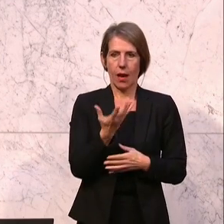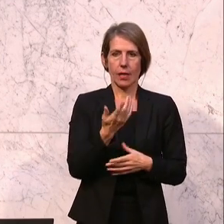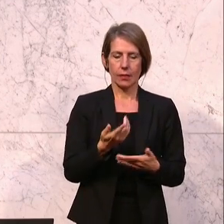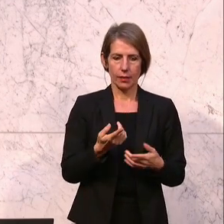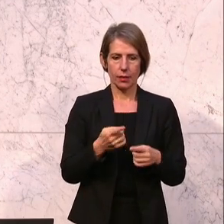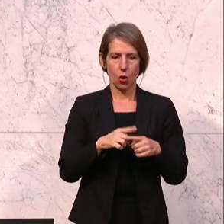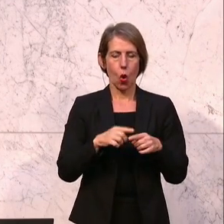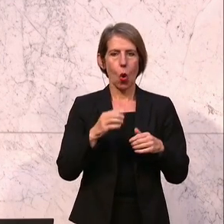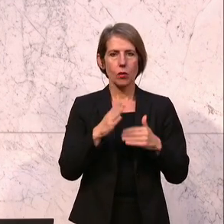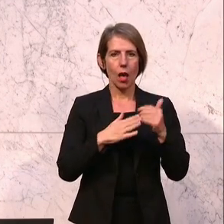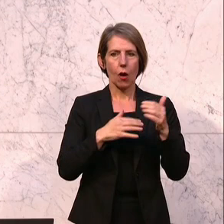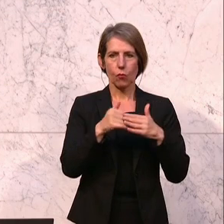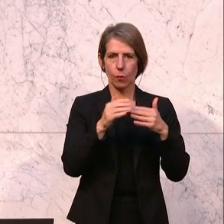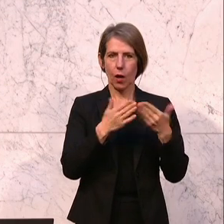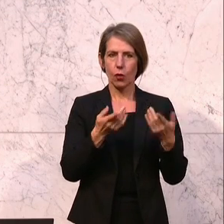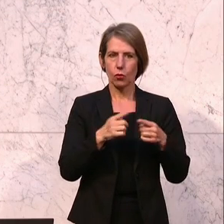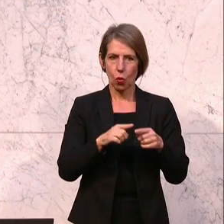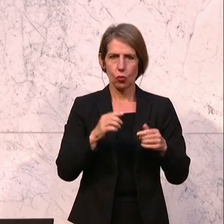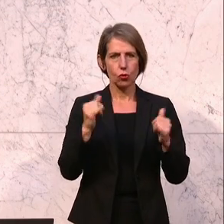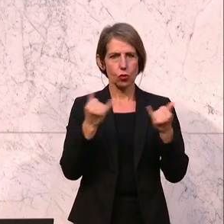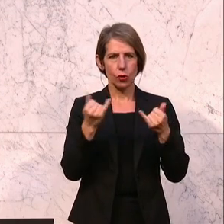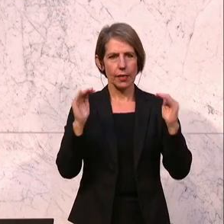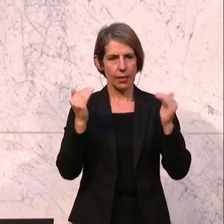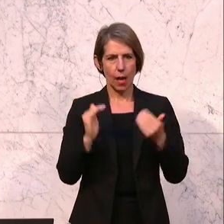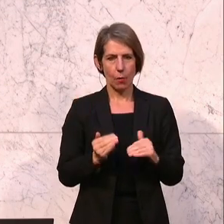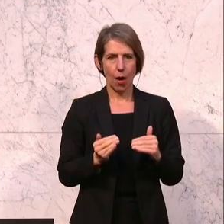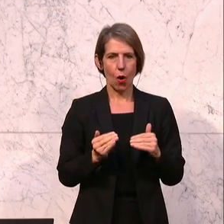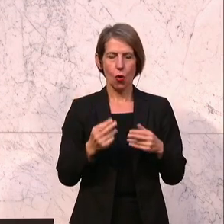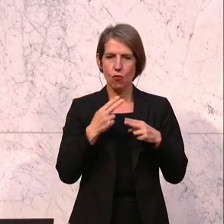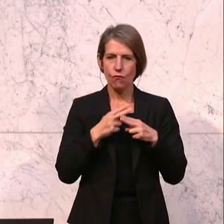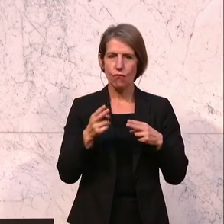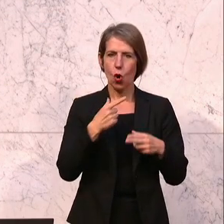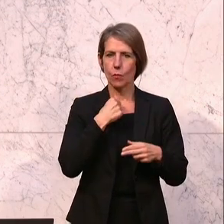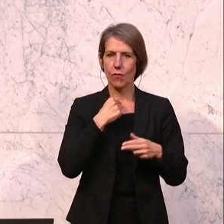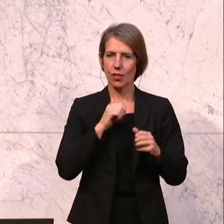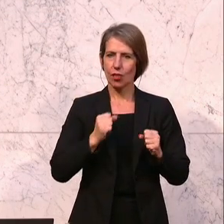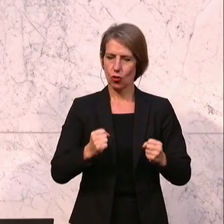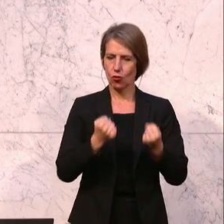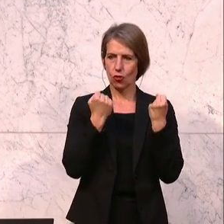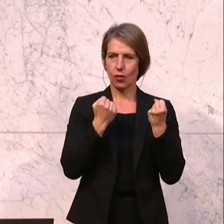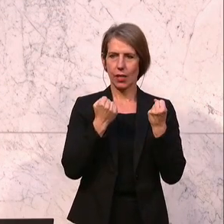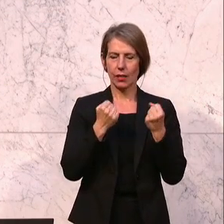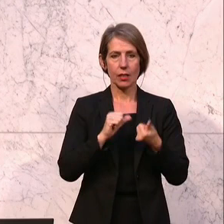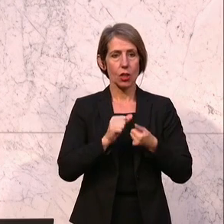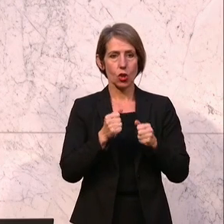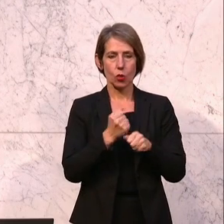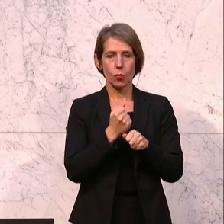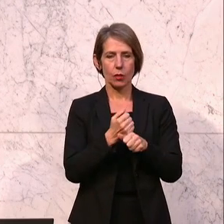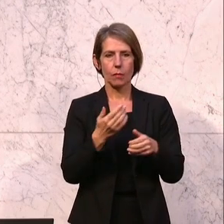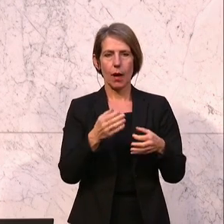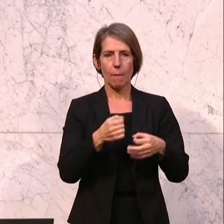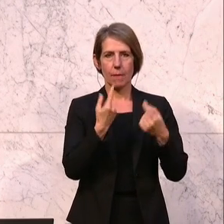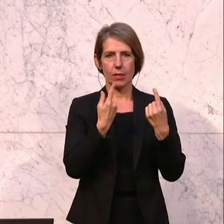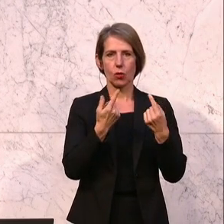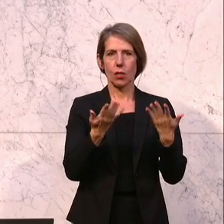baut vor allem auch Stress ab und fördert das Wohlbefinden. Und ein Punkt, der was den Sport ganz besonders macht, ist, dass wir im